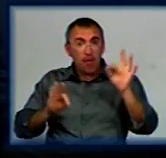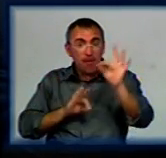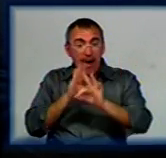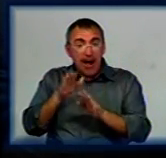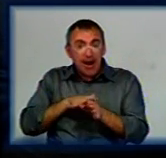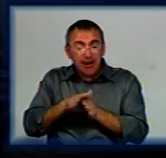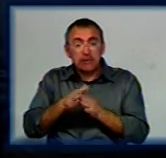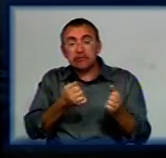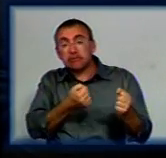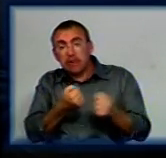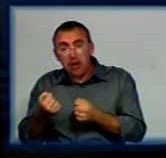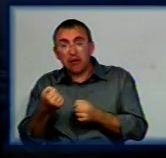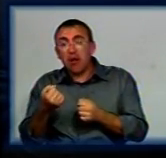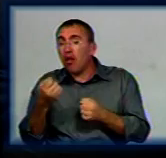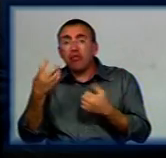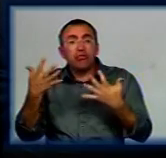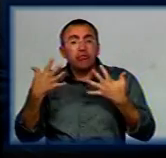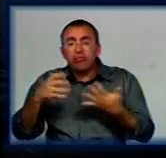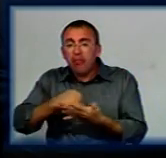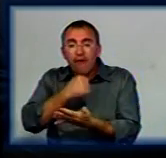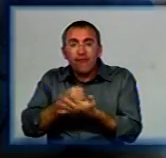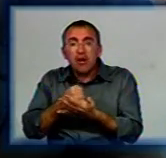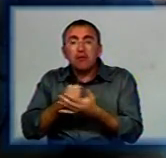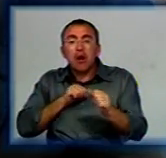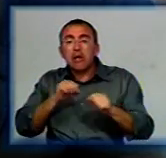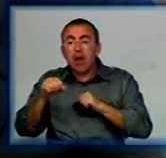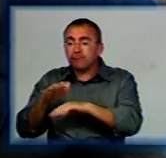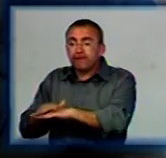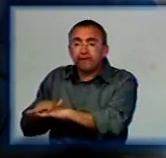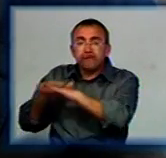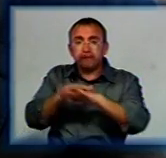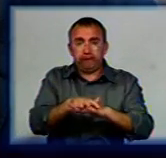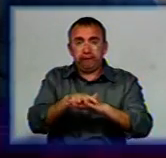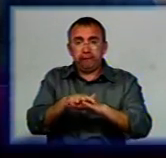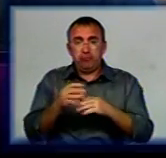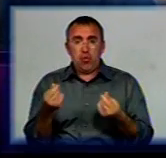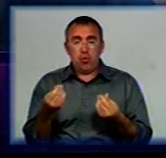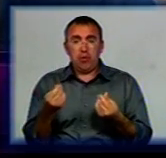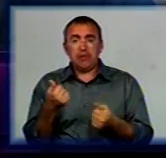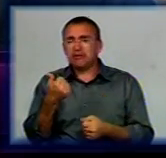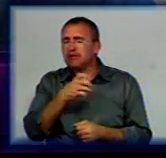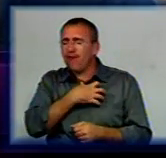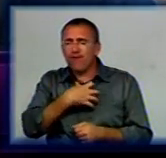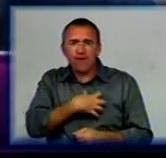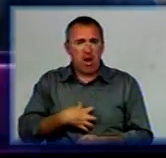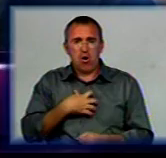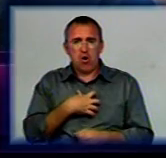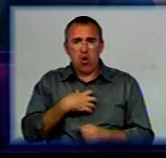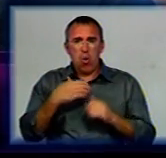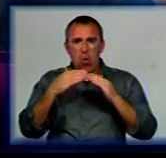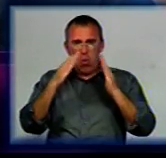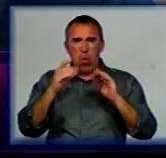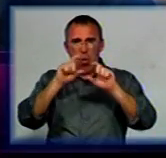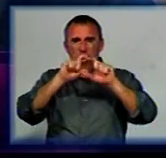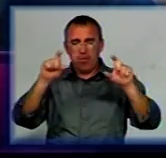Все через те, що і досі не визначений розпорядник коштів. Це один із важливих об'єктів. В